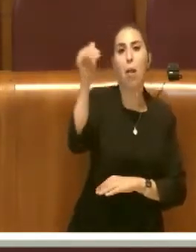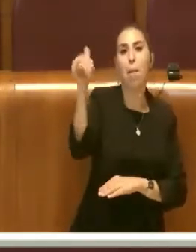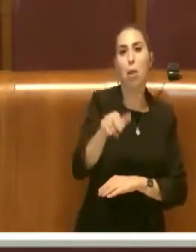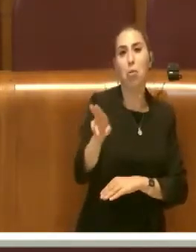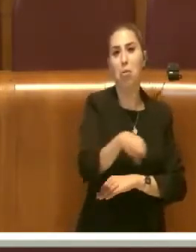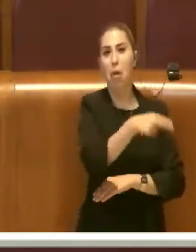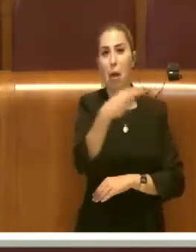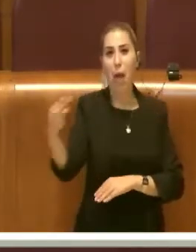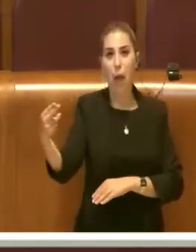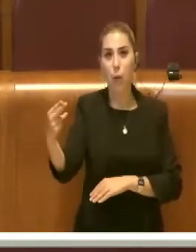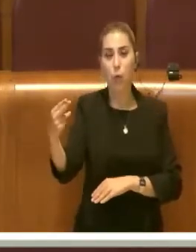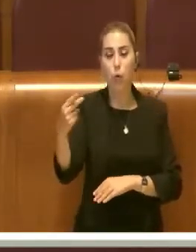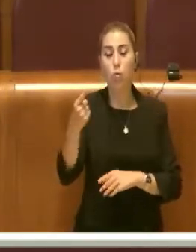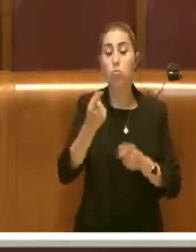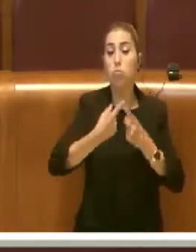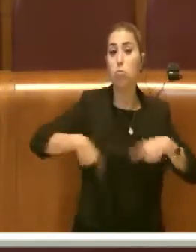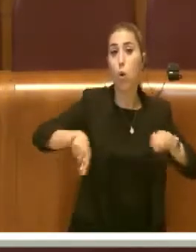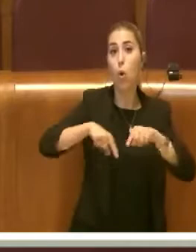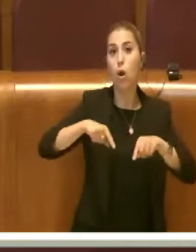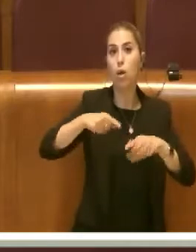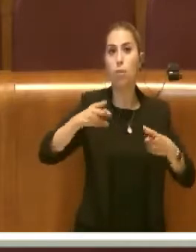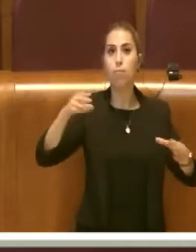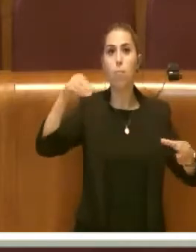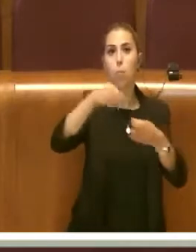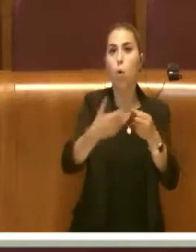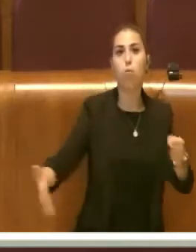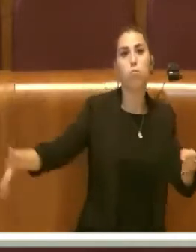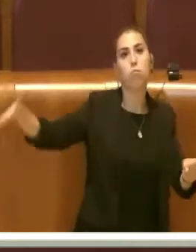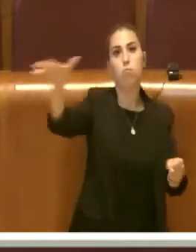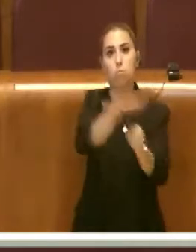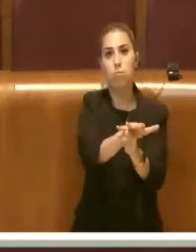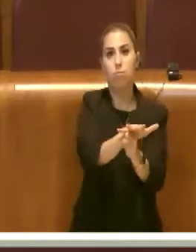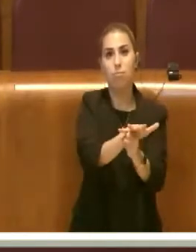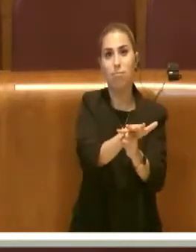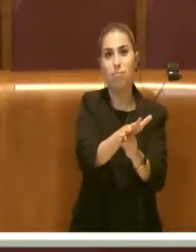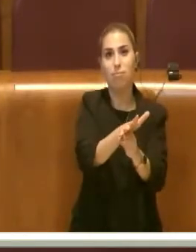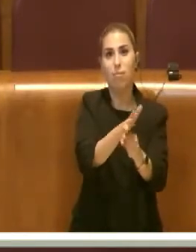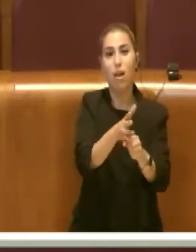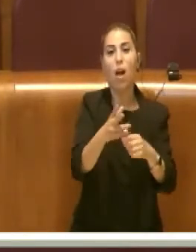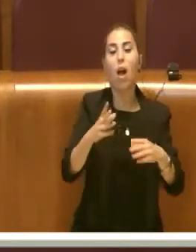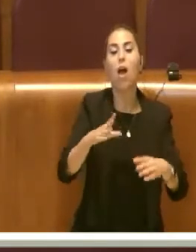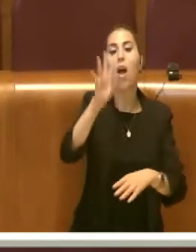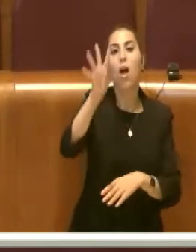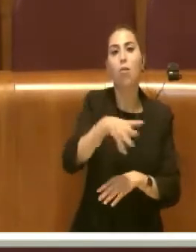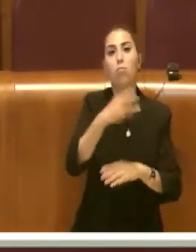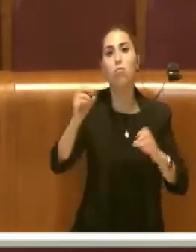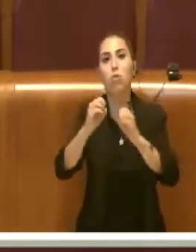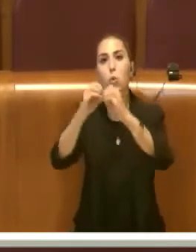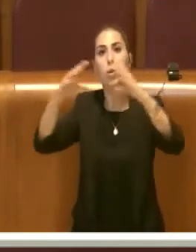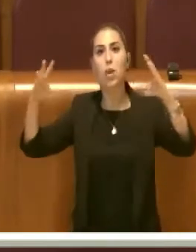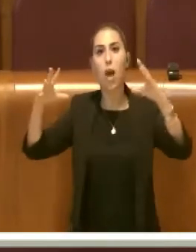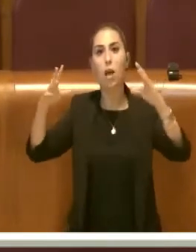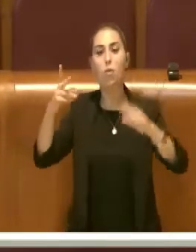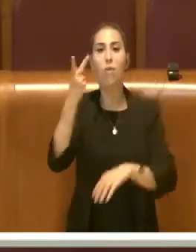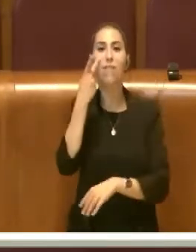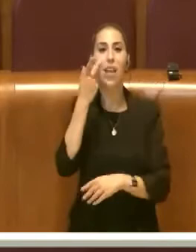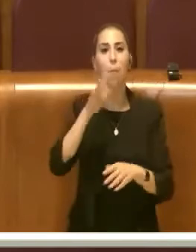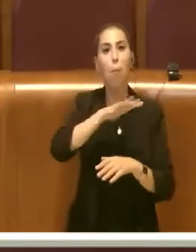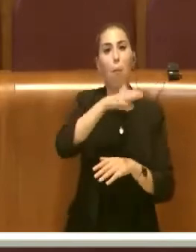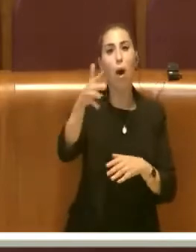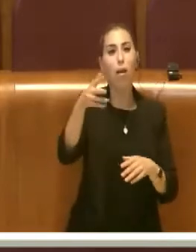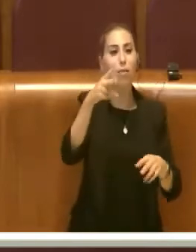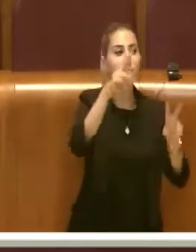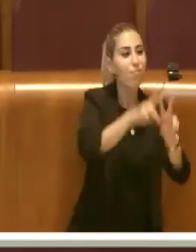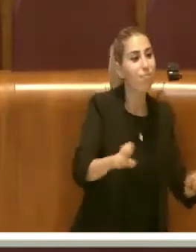Ebbene, abbiamo ripianato questo buco, abbiamo rilanciato col piano industriale, stiamo prevedendo nuovi impianti.